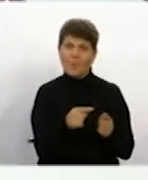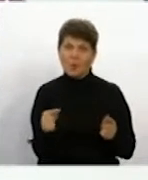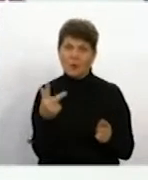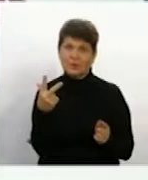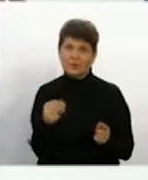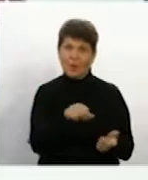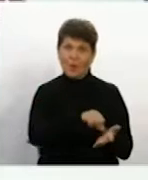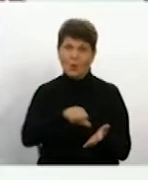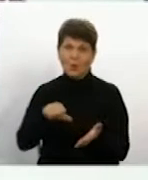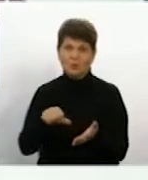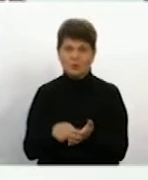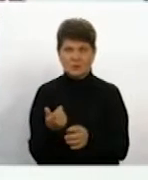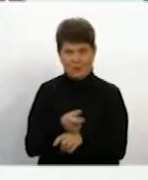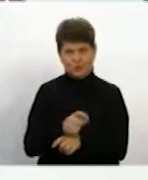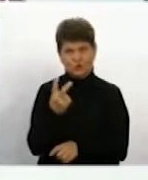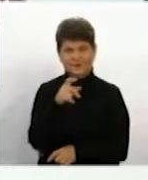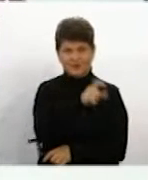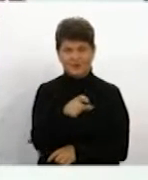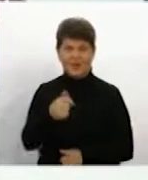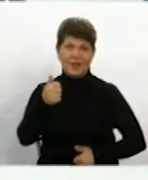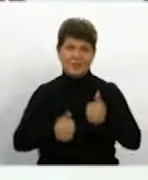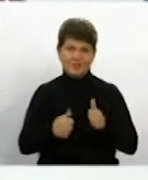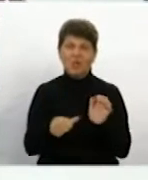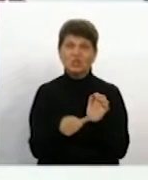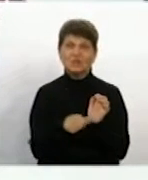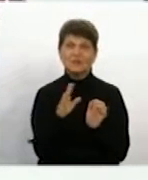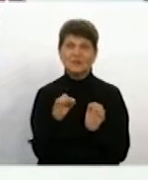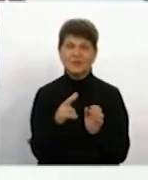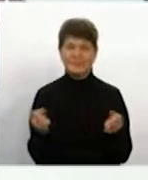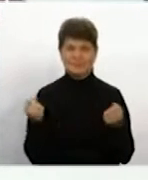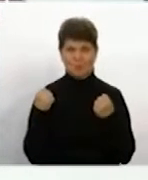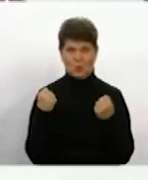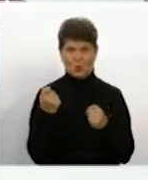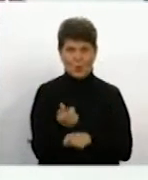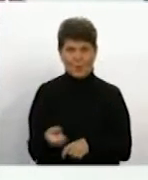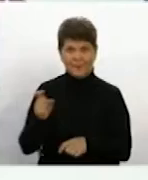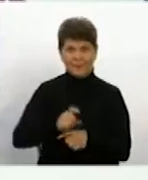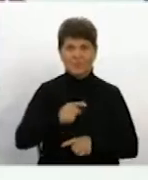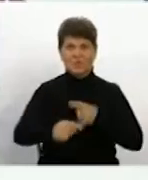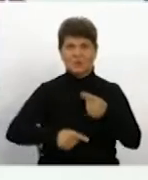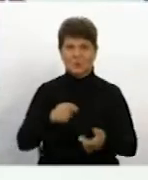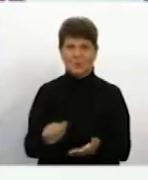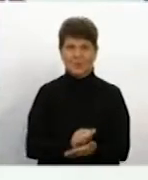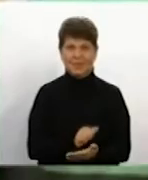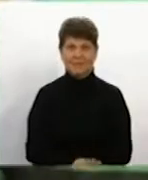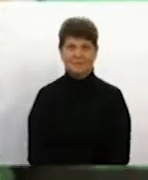учасники, а таких понад 200, змагатимуться з шести видів спорту. Більше у наступному матеріалі.